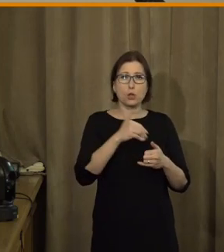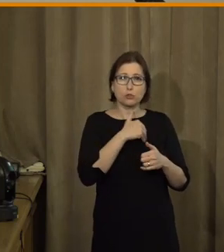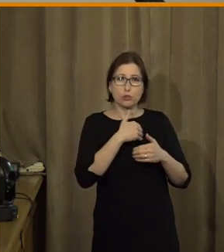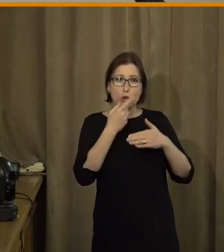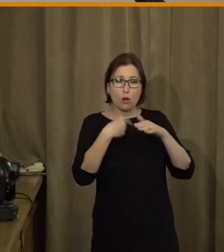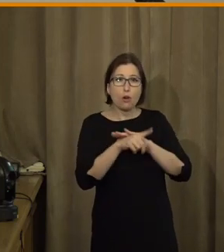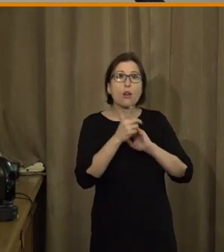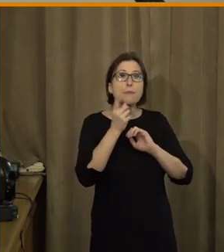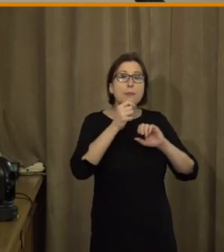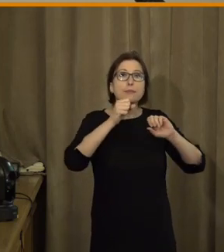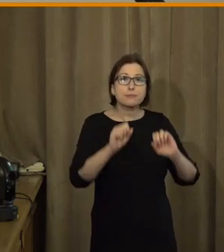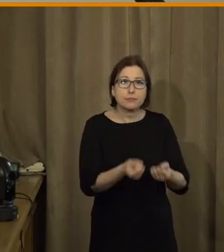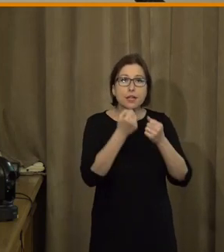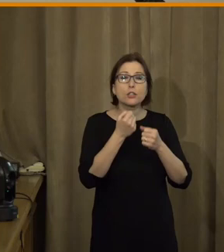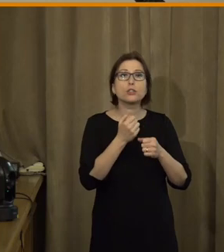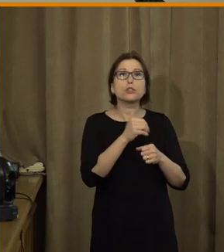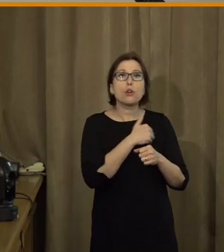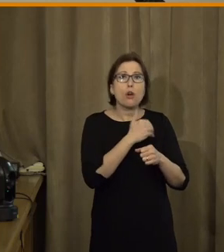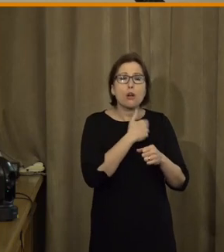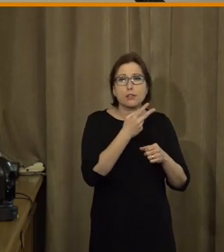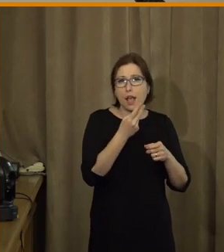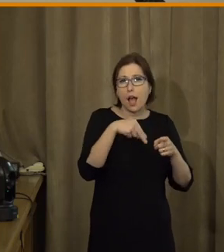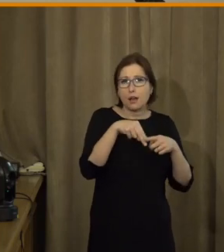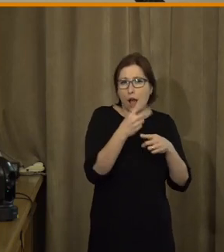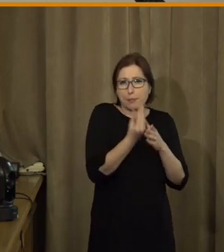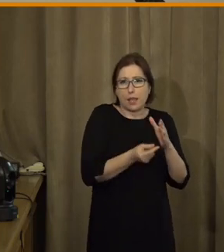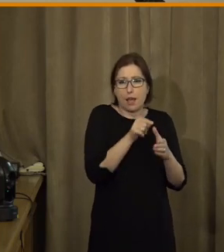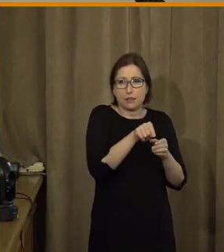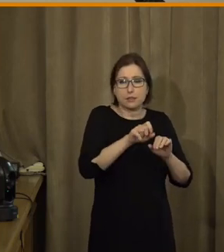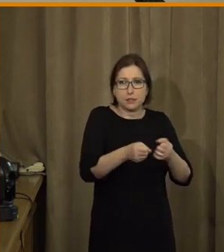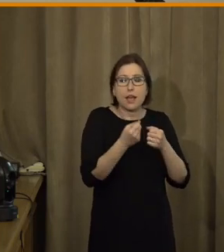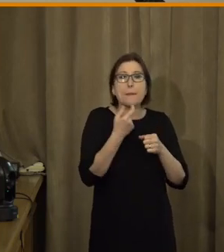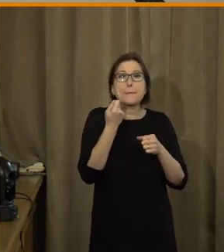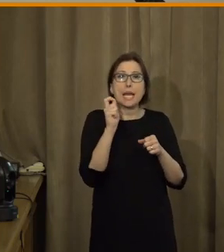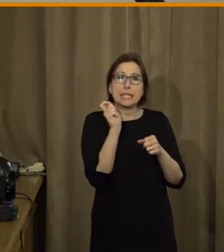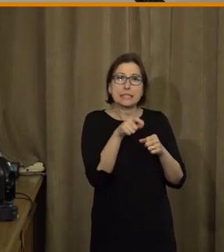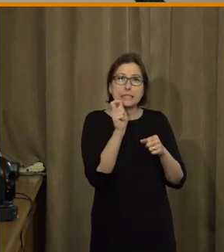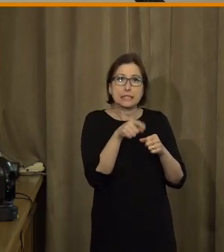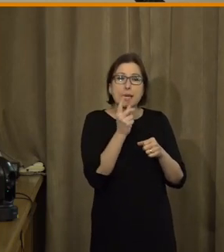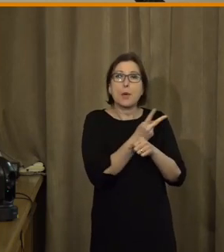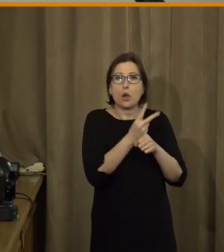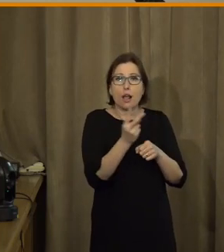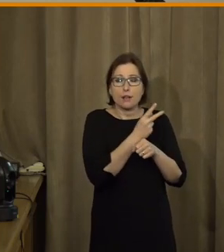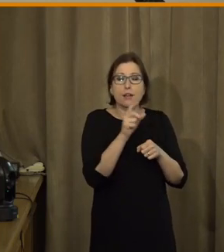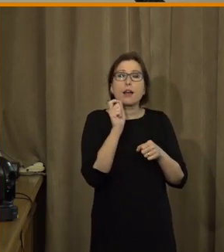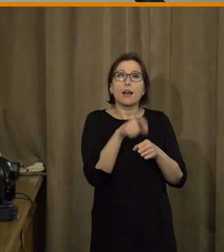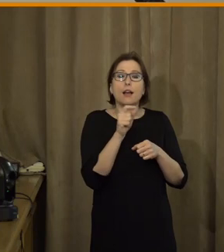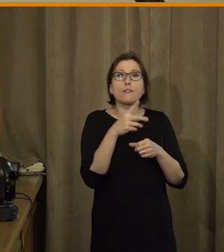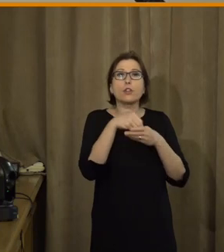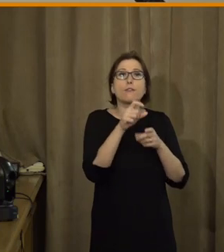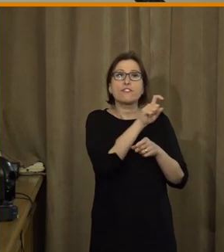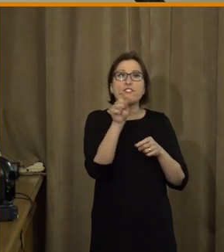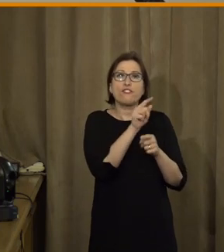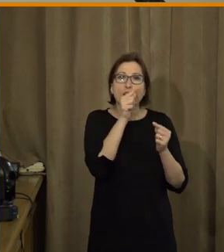škole si měli založit takzvanou školní pokladnu, což je nějaká aplikace, kam pošlete peníze, funguje to přes jakousi